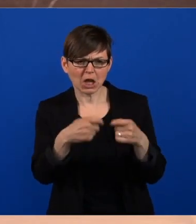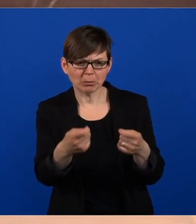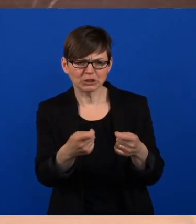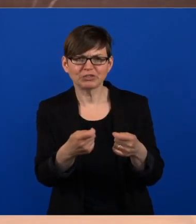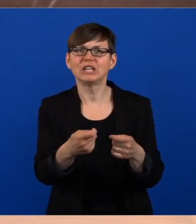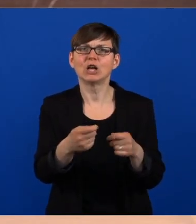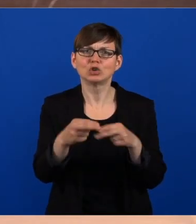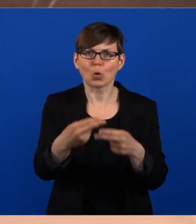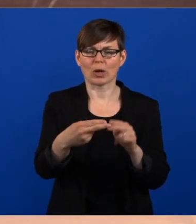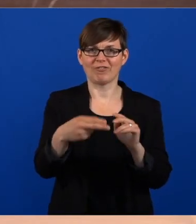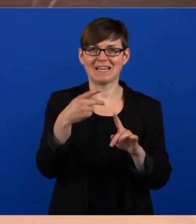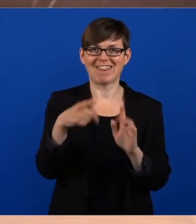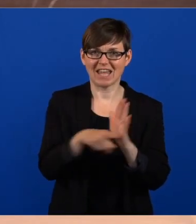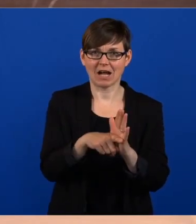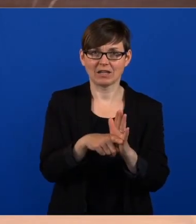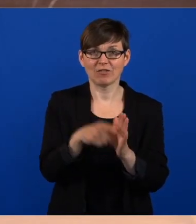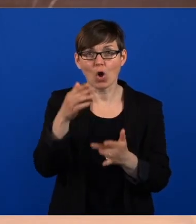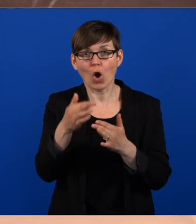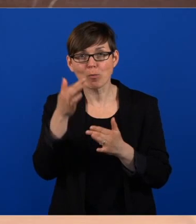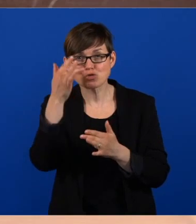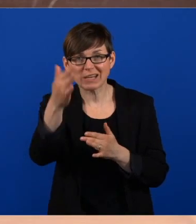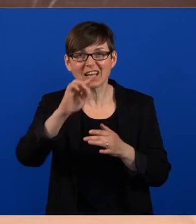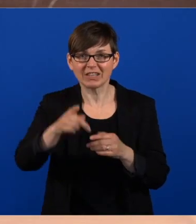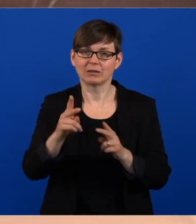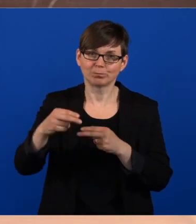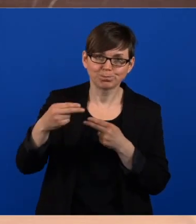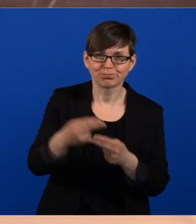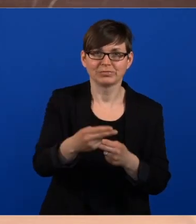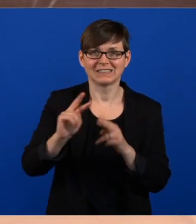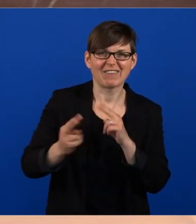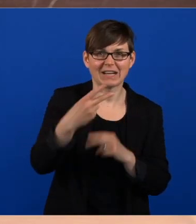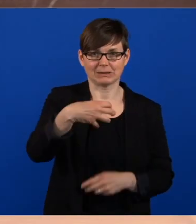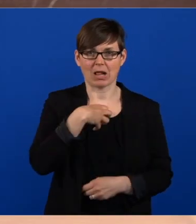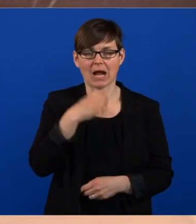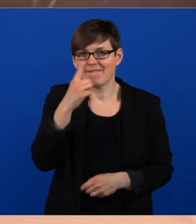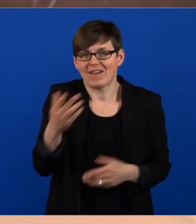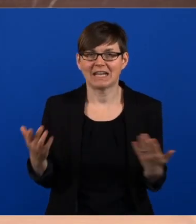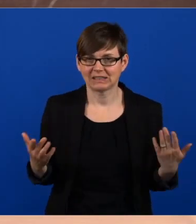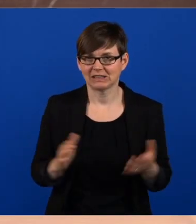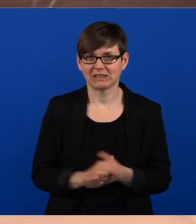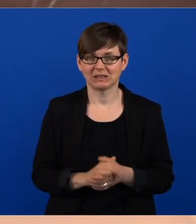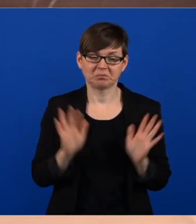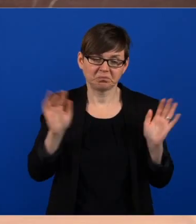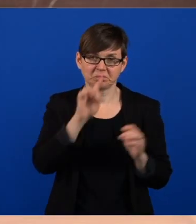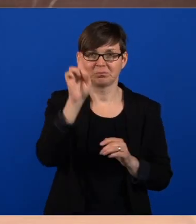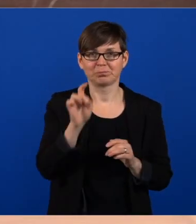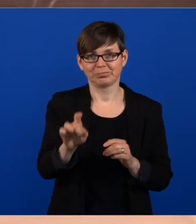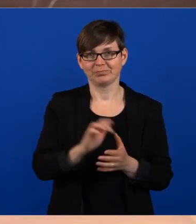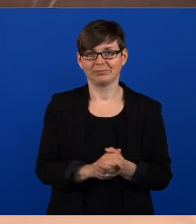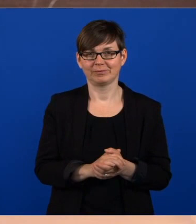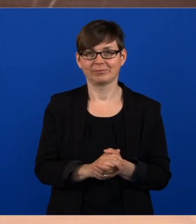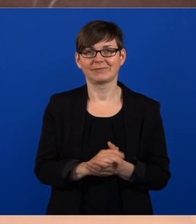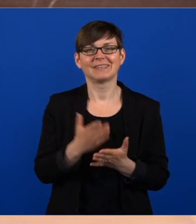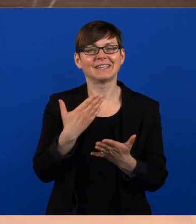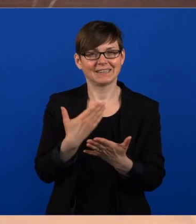Ob die wirklich ein zweites Mal erkrankt sind, ist eine andere Frage. Und insofern sind wir hier noch einmal in einem Bereich, in dem wir